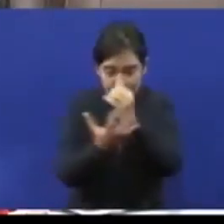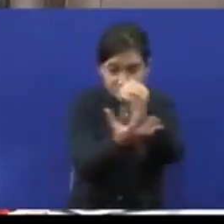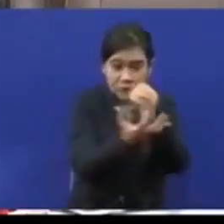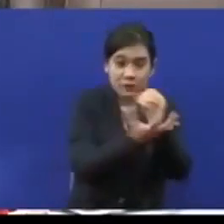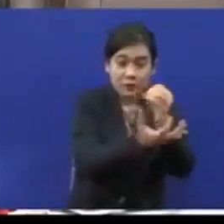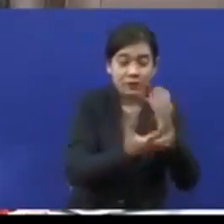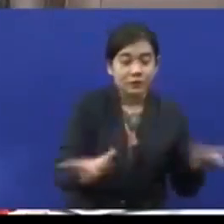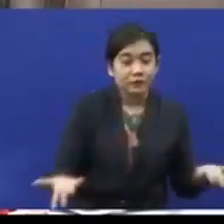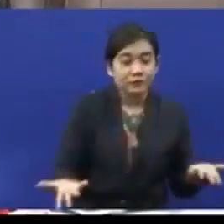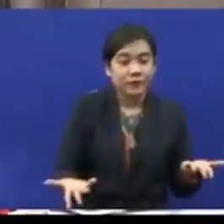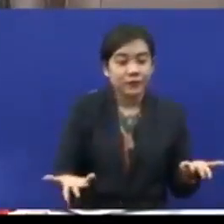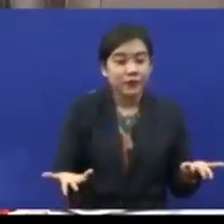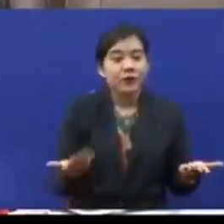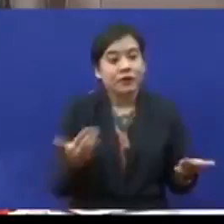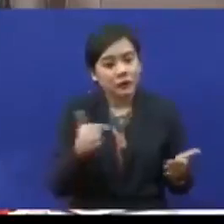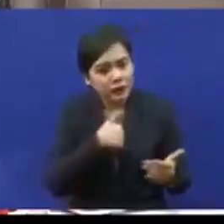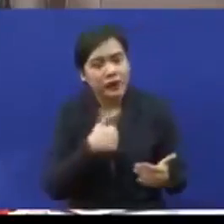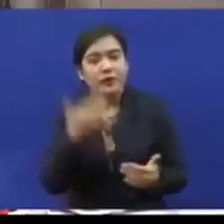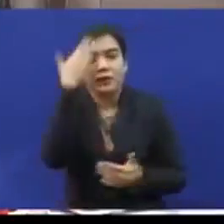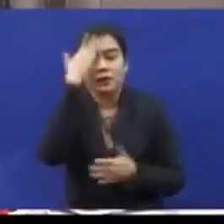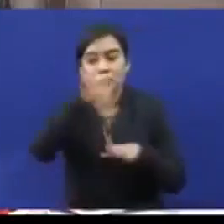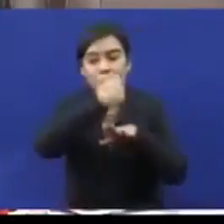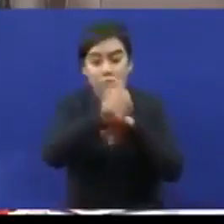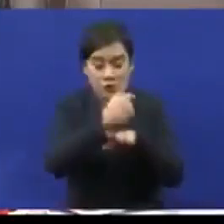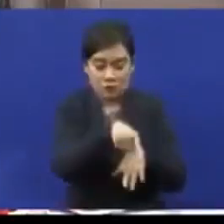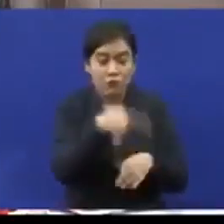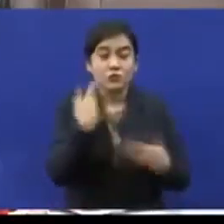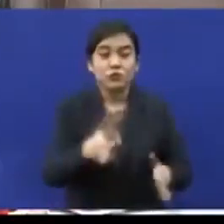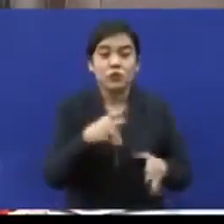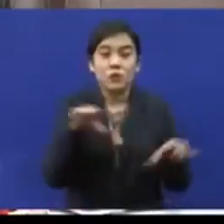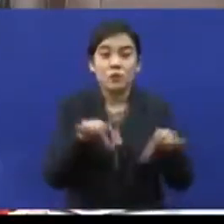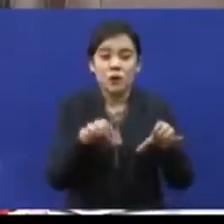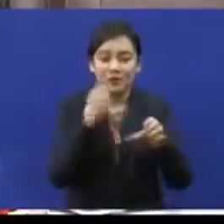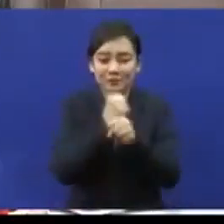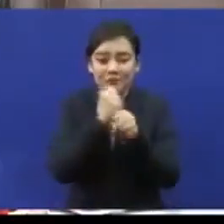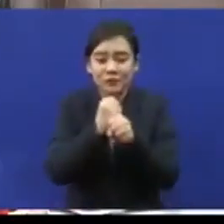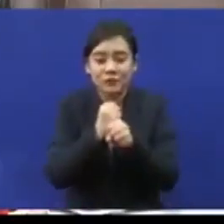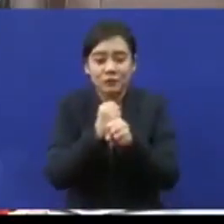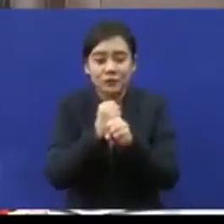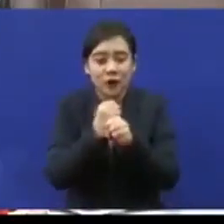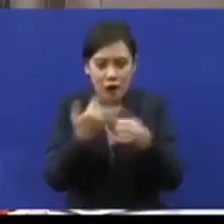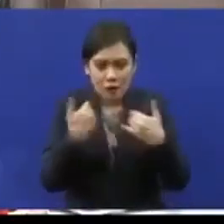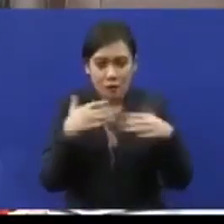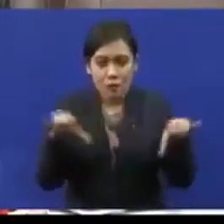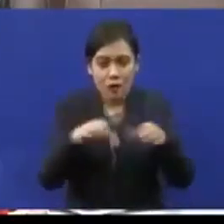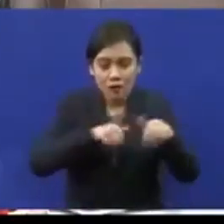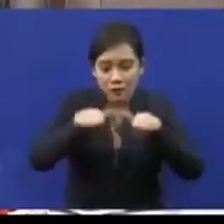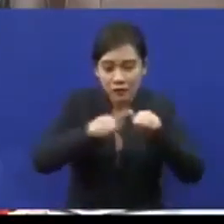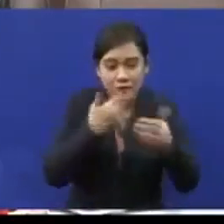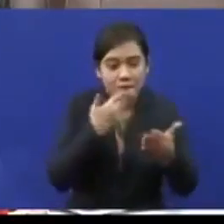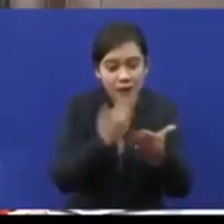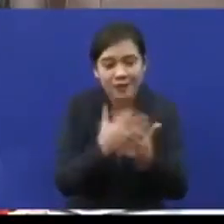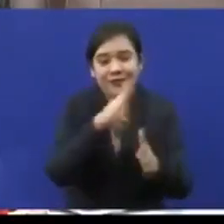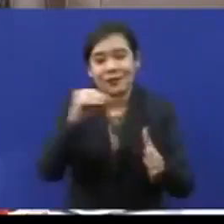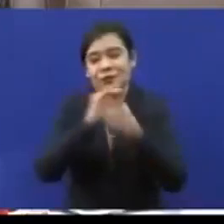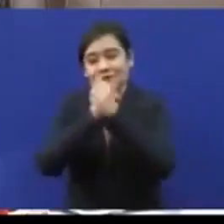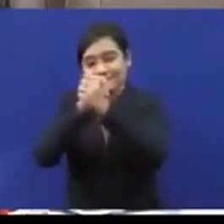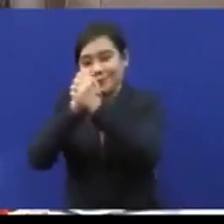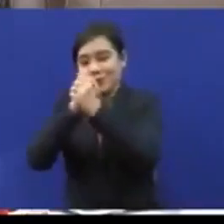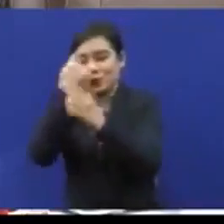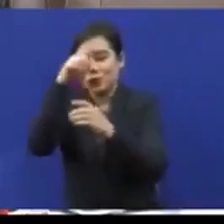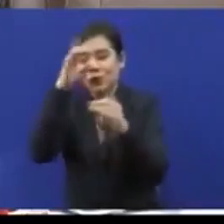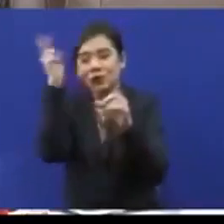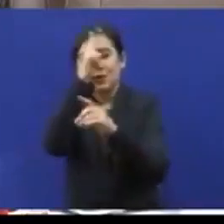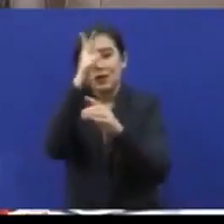adalah pertubuhan yang saya tahu yang memang mereka buat kerja-kerja yang baik dan saya nak ucapkan syabas dan tanya kepada Kerajaan